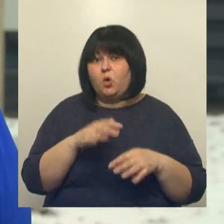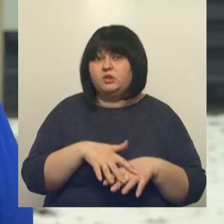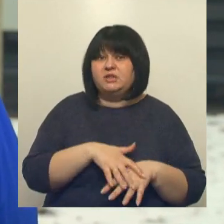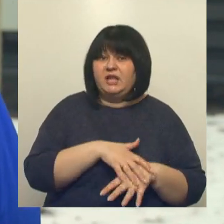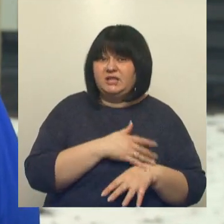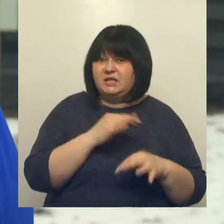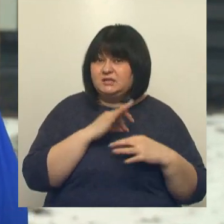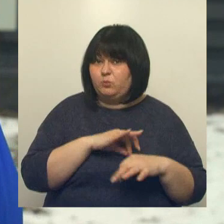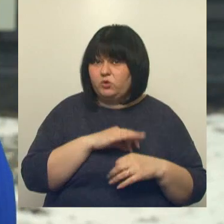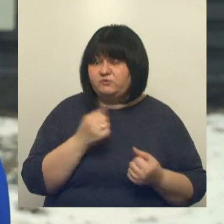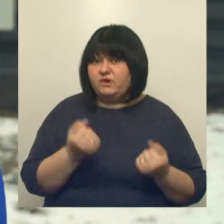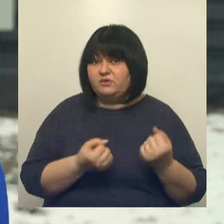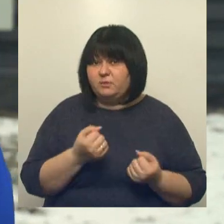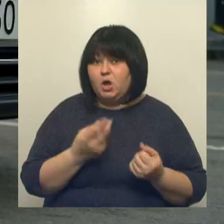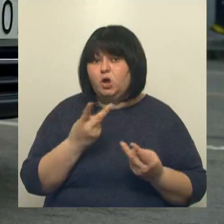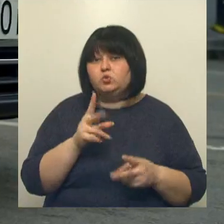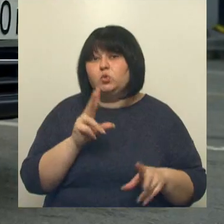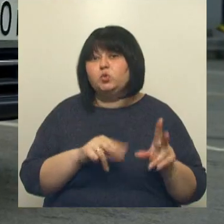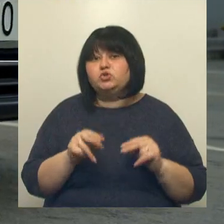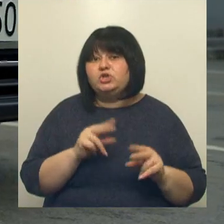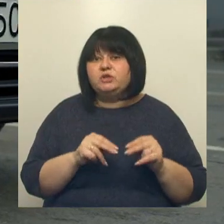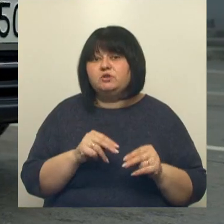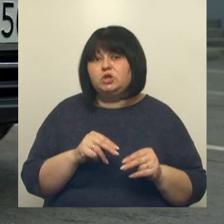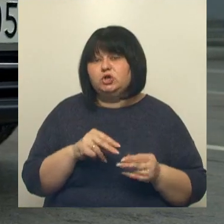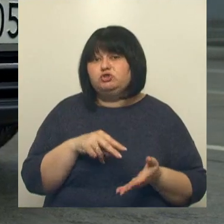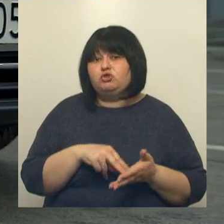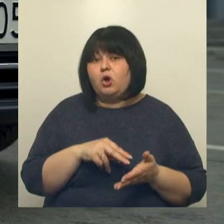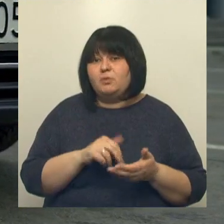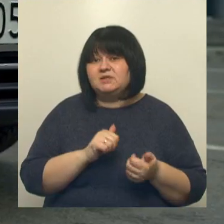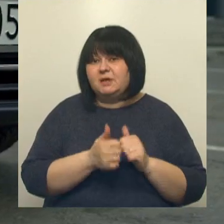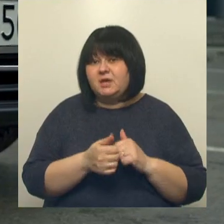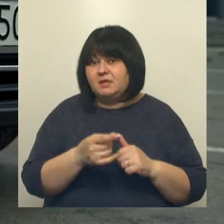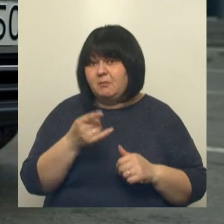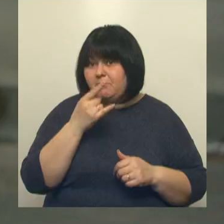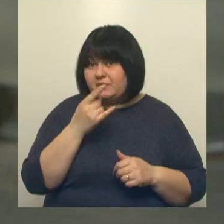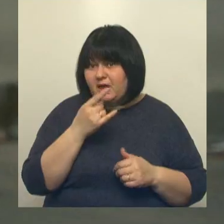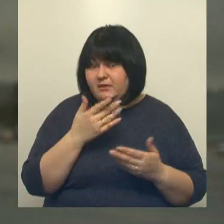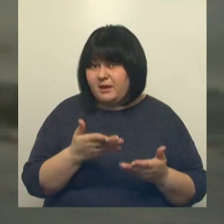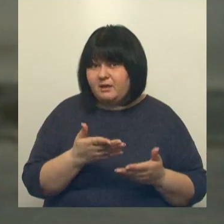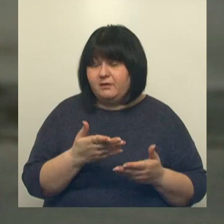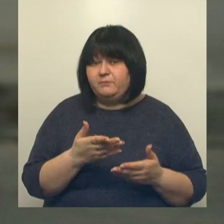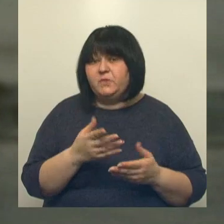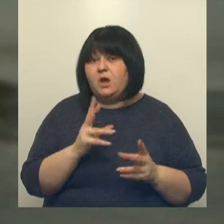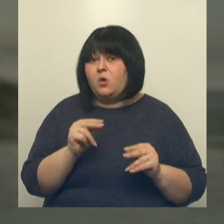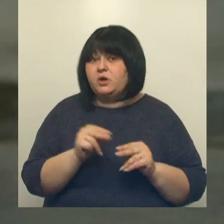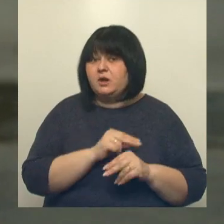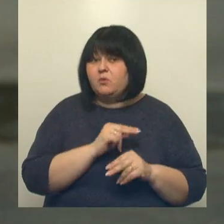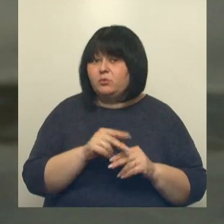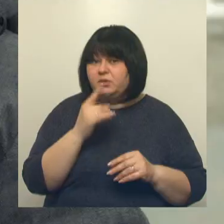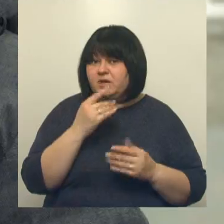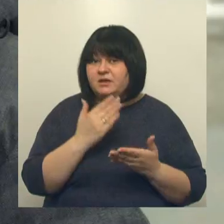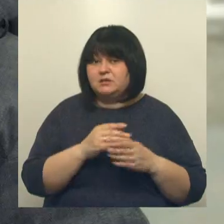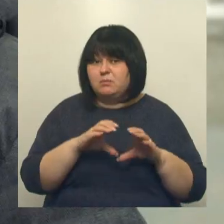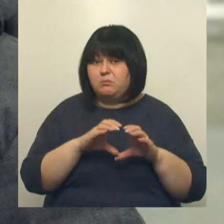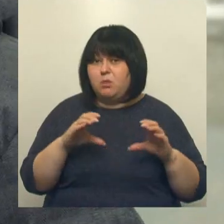эксплуатации автомобиля, то нужно учитывать стоимость замены аккумуляторных батарей. Про ремонт аккумуляторных батарей идет блочная